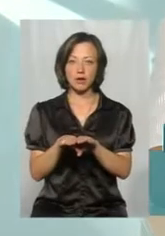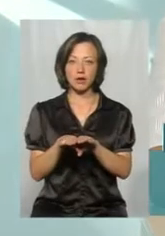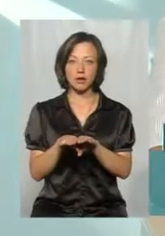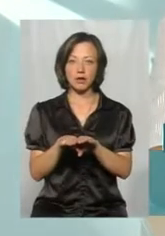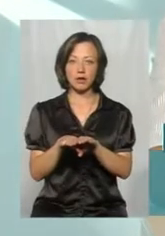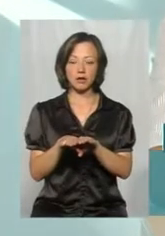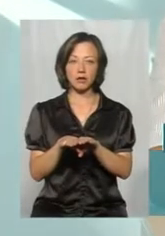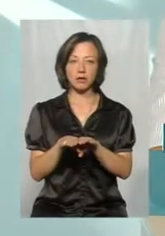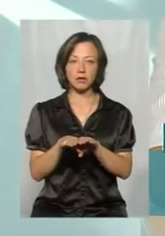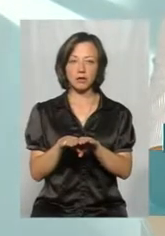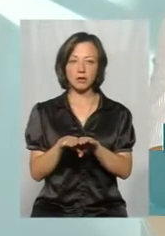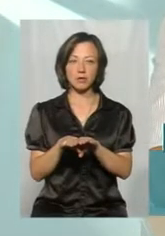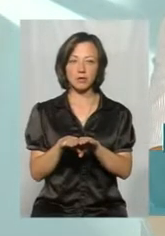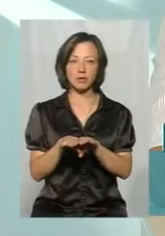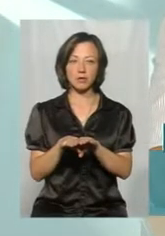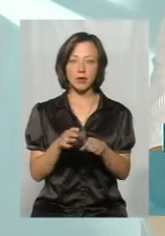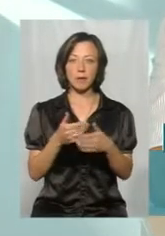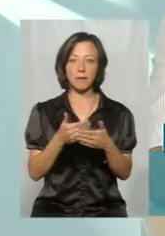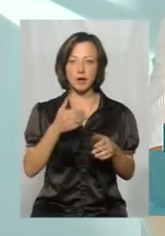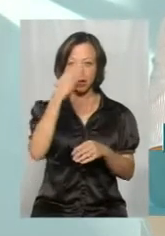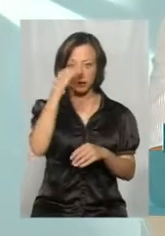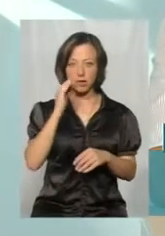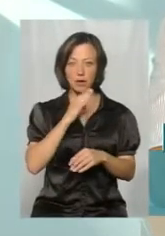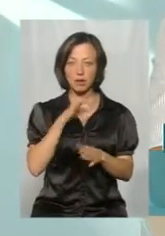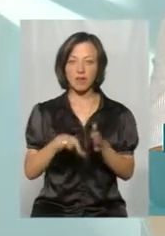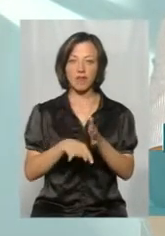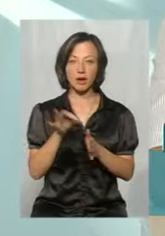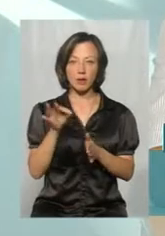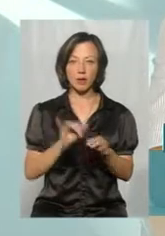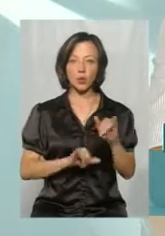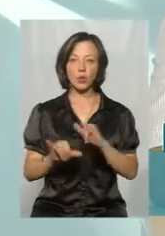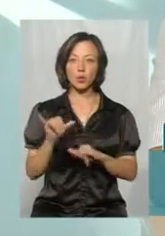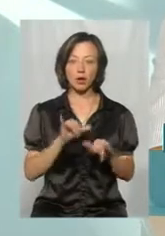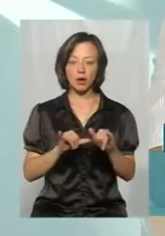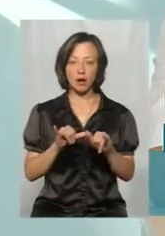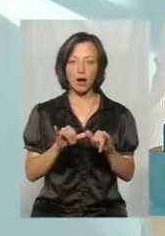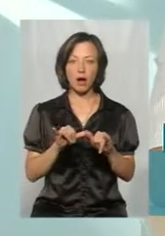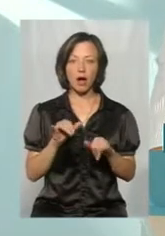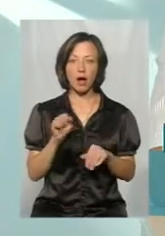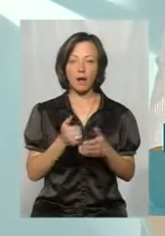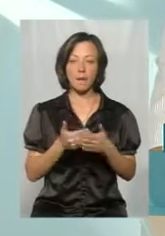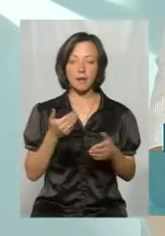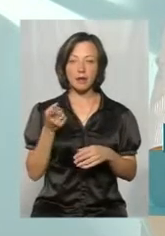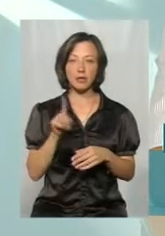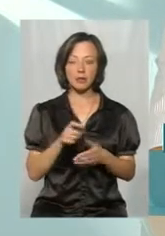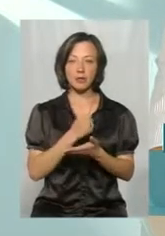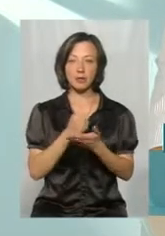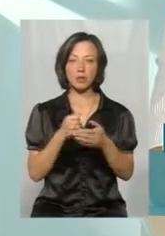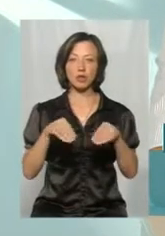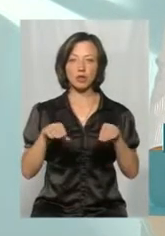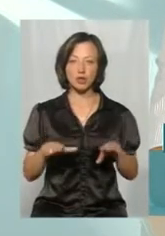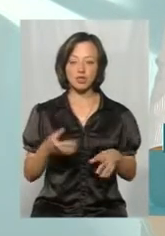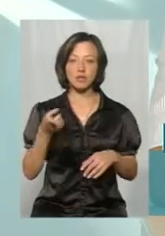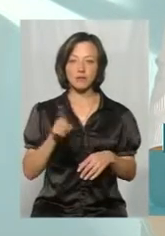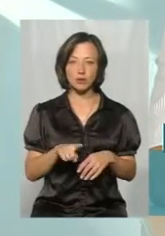ставило перед батьками вибір, куди піти. А перед тим, як приймати такі рішення, звісно,